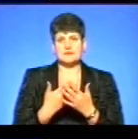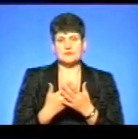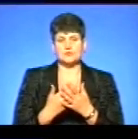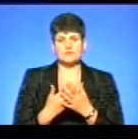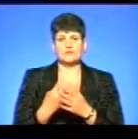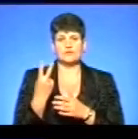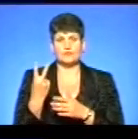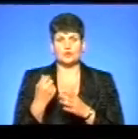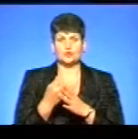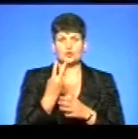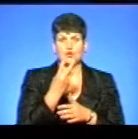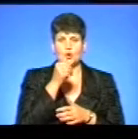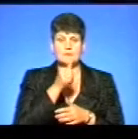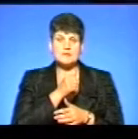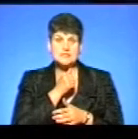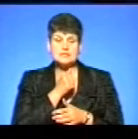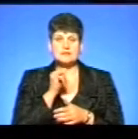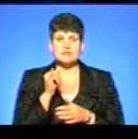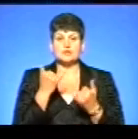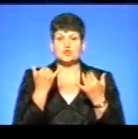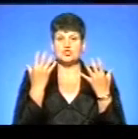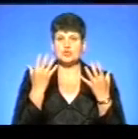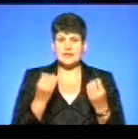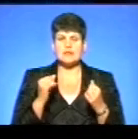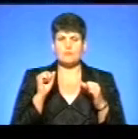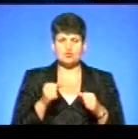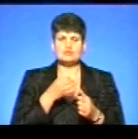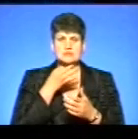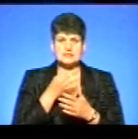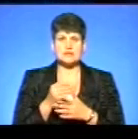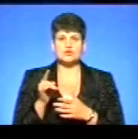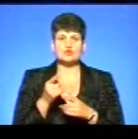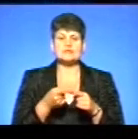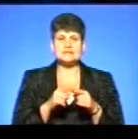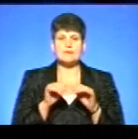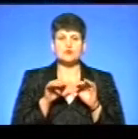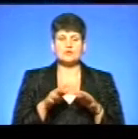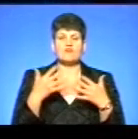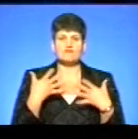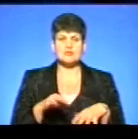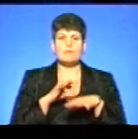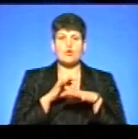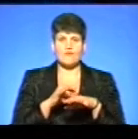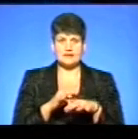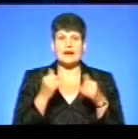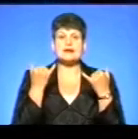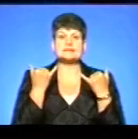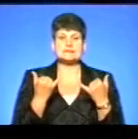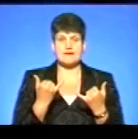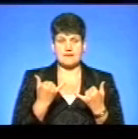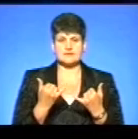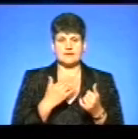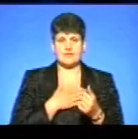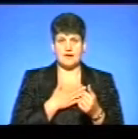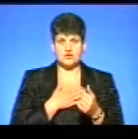до трьох місяців. Тобто, на сьогоднішній день, можу сказати про те, що така процедура проведена. І зараз наші